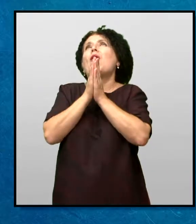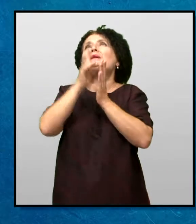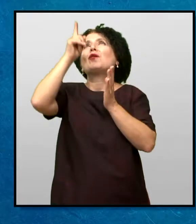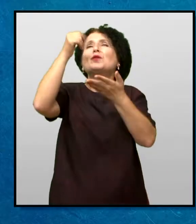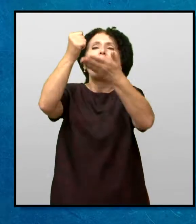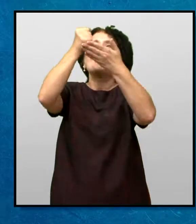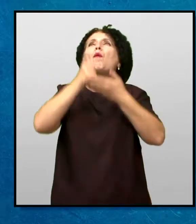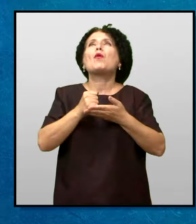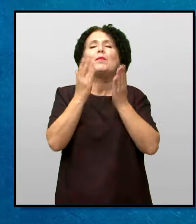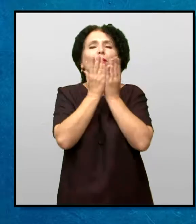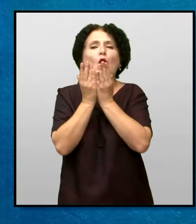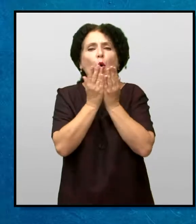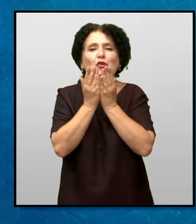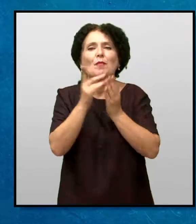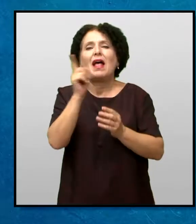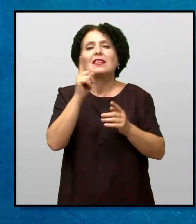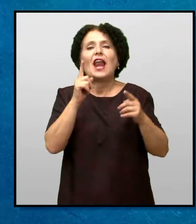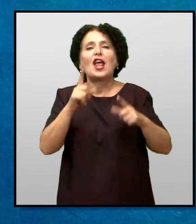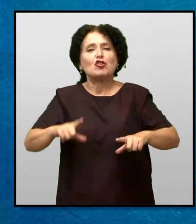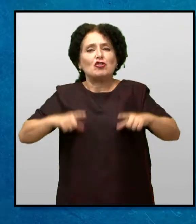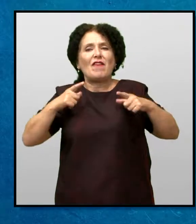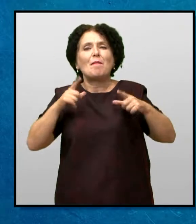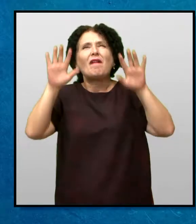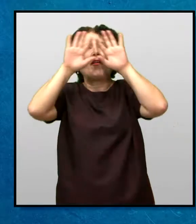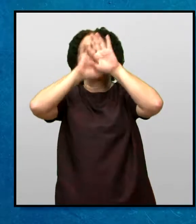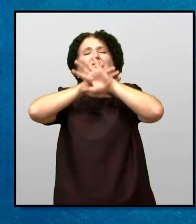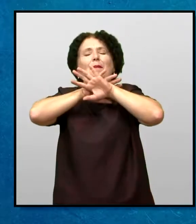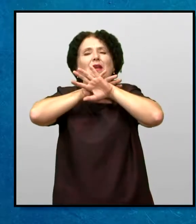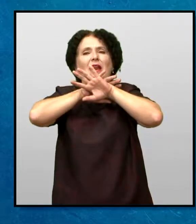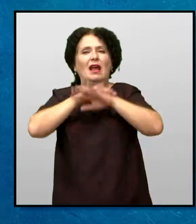молам помогне ми да учам И да не живеам во темнина